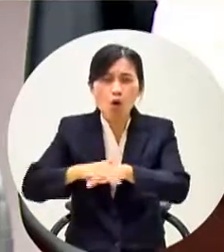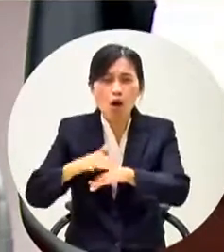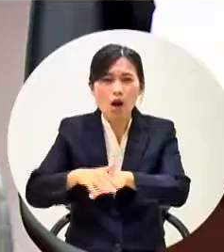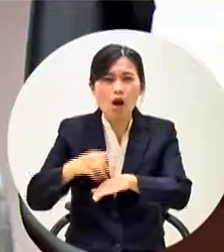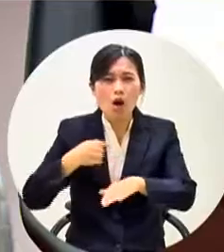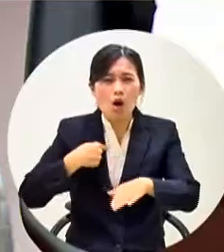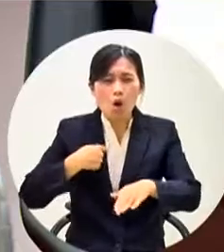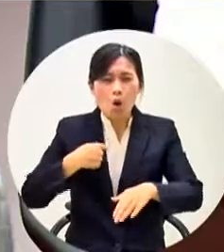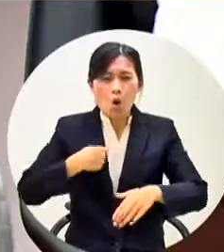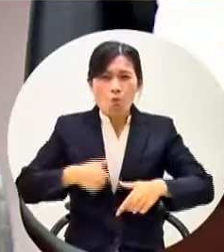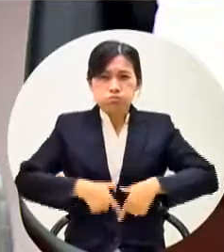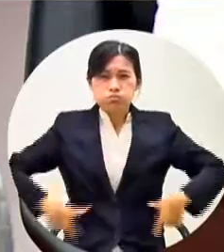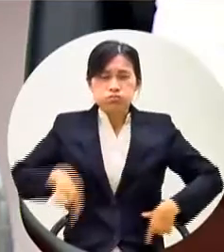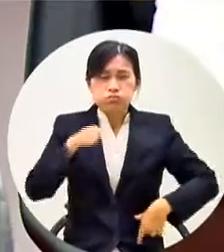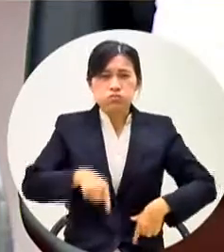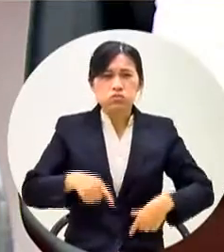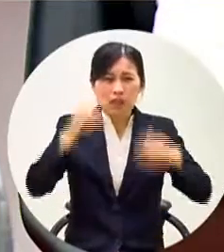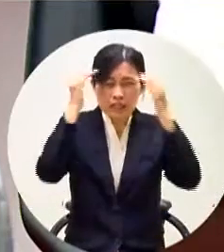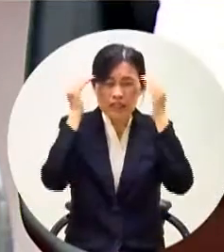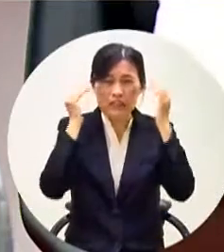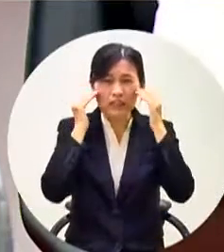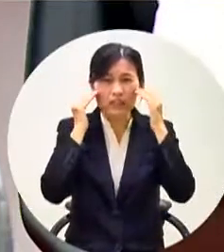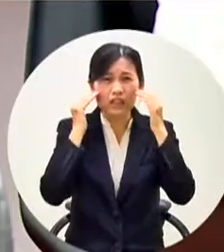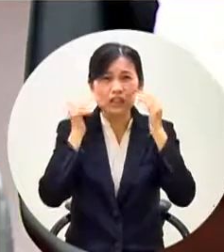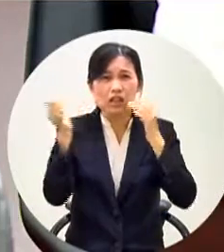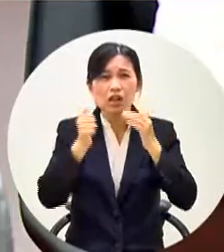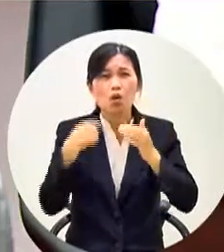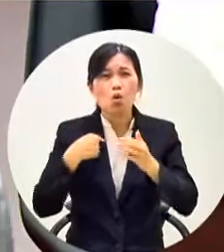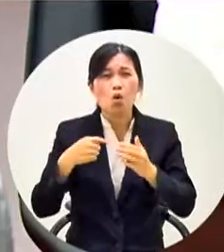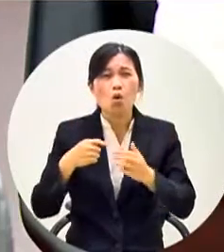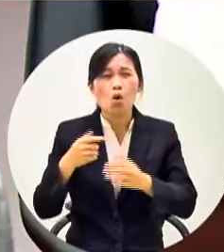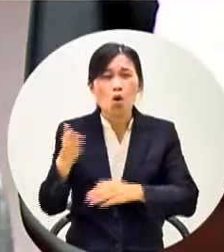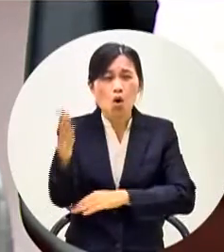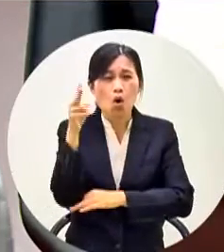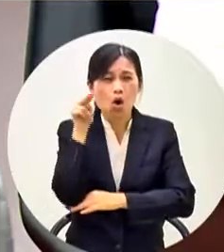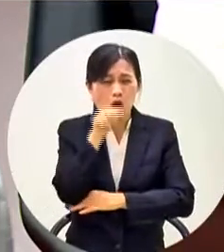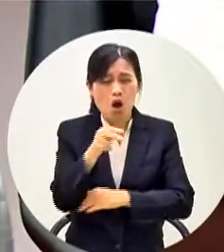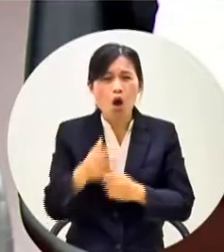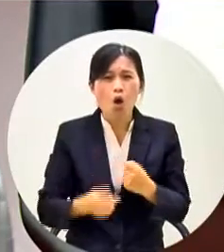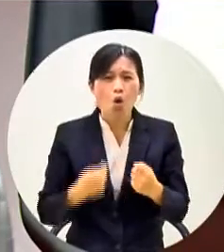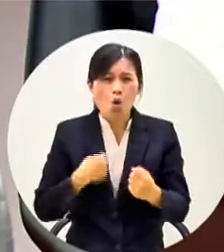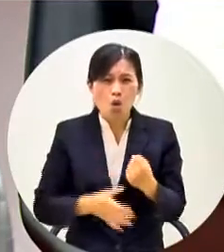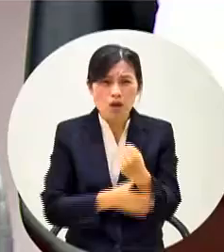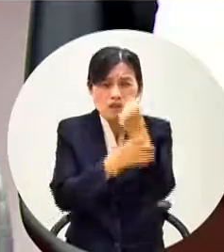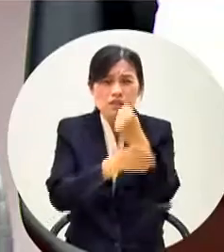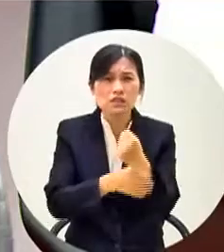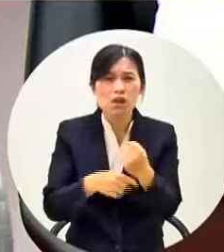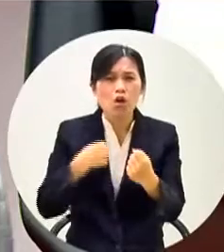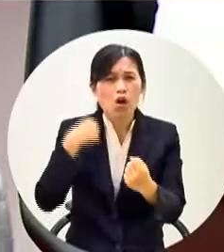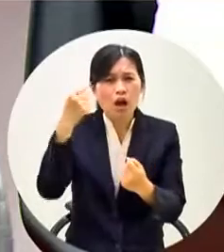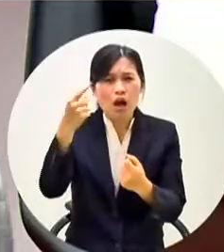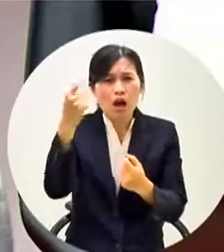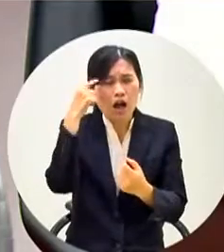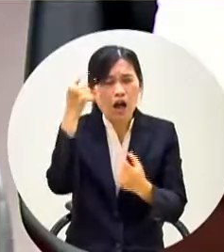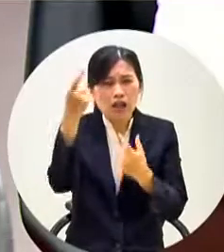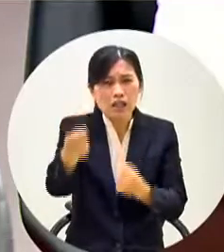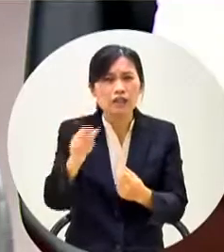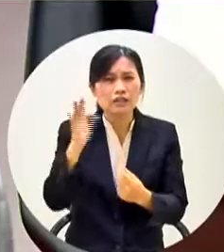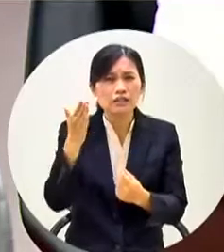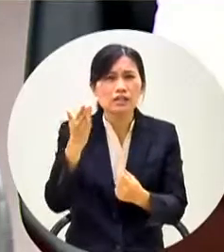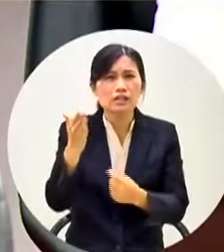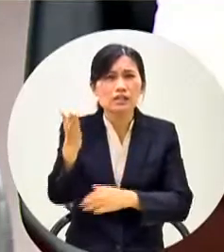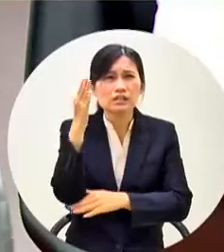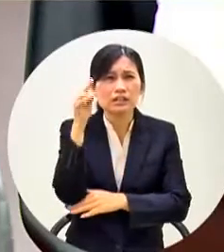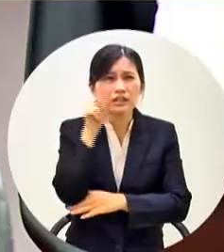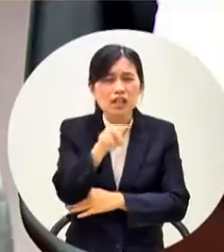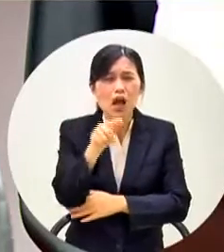這個意思聽說韓國瑜的政見李喬如支持是因為我的政見也是這個但是支持你韓國瑜的政見不是